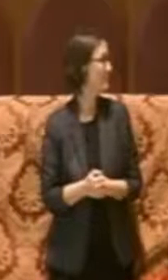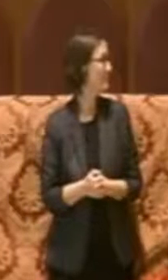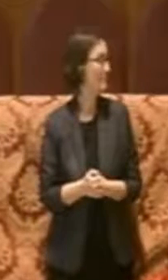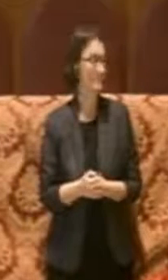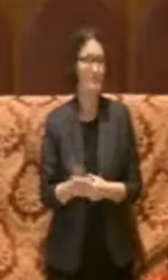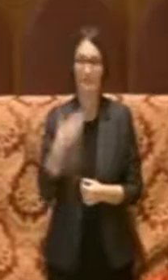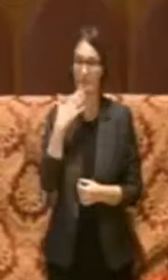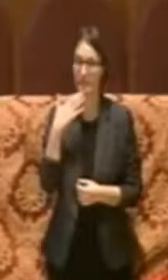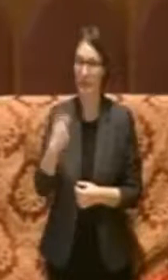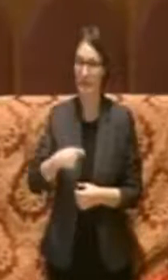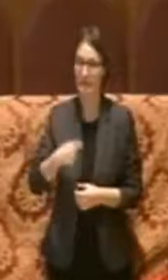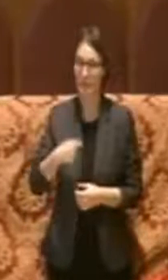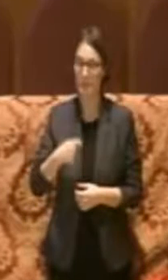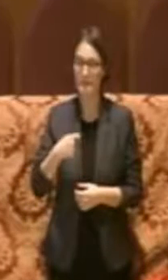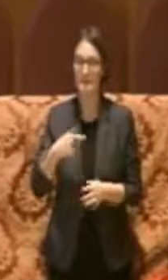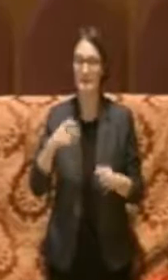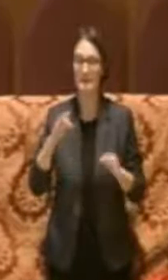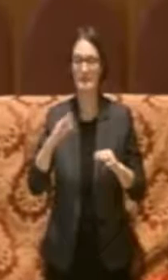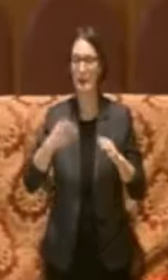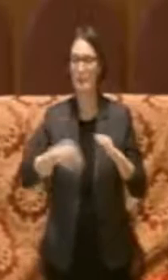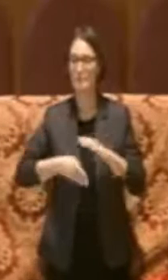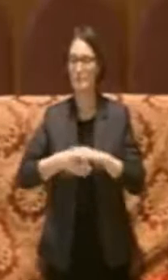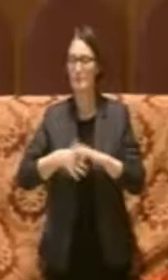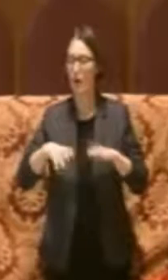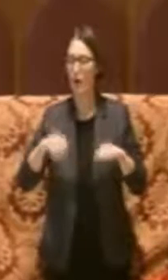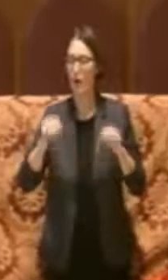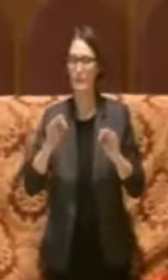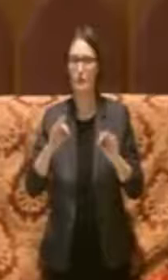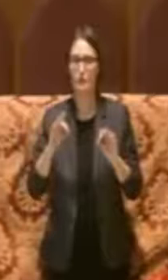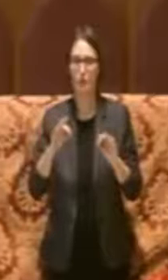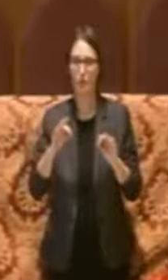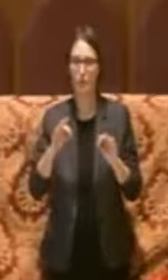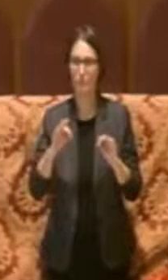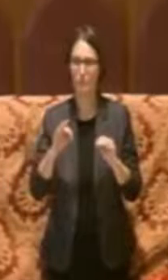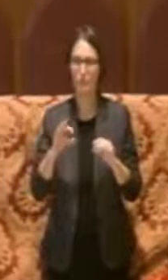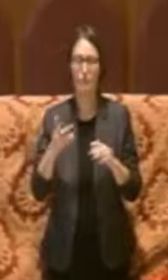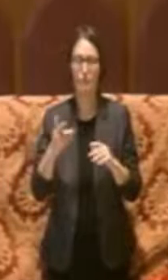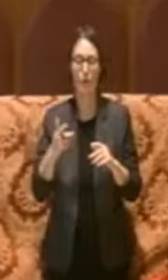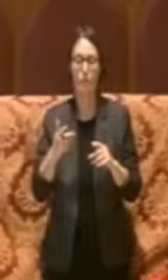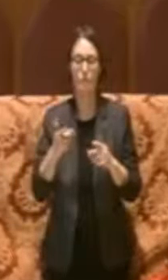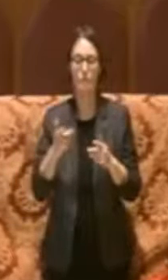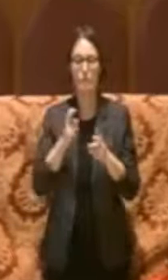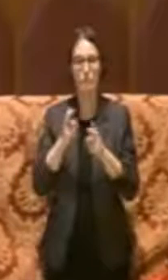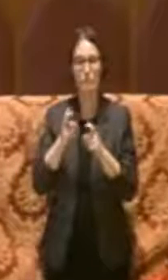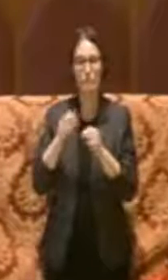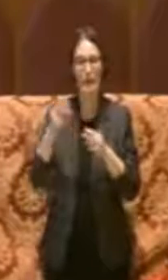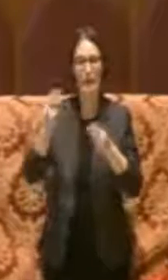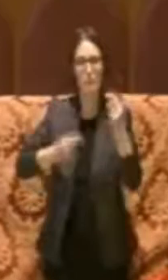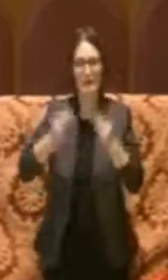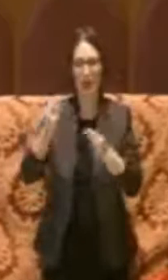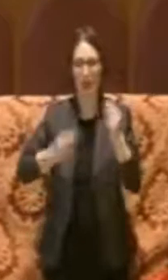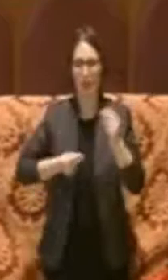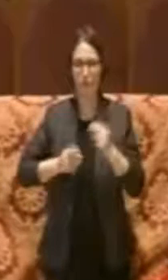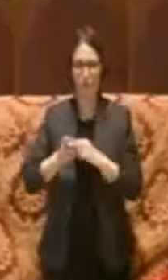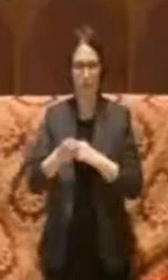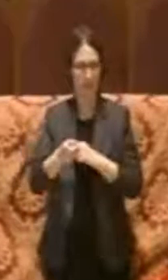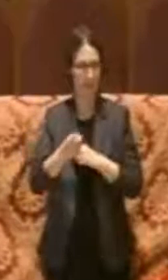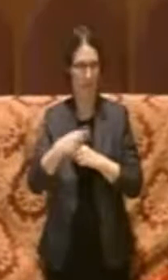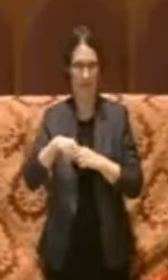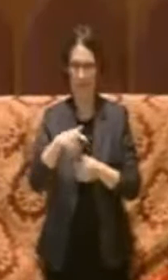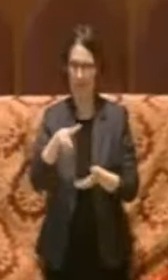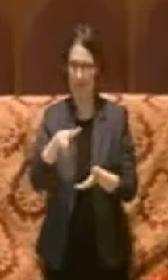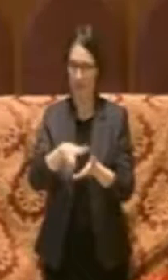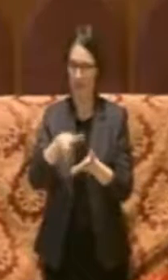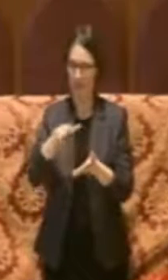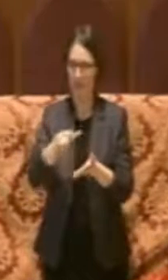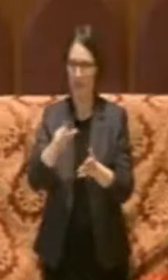Grazie Presidente, partirò a commentare il bilancio che ci apprestiamo a votare dalle